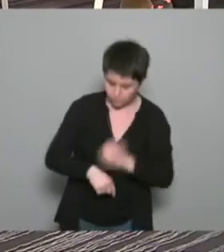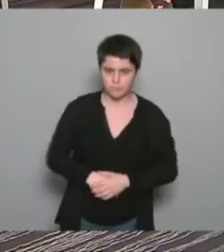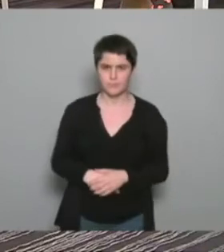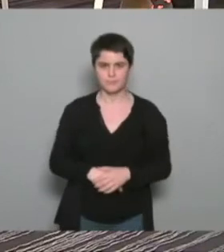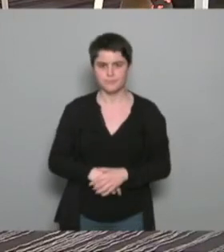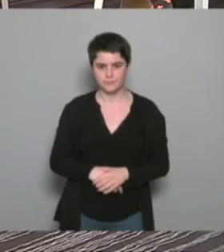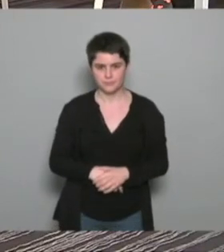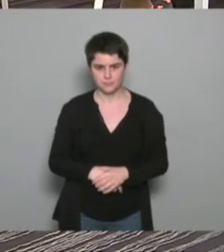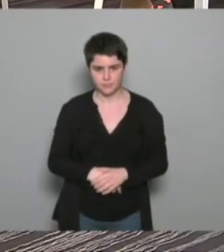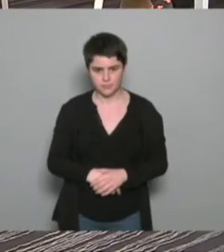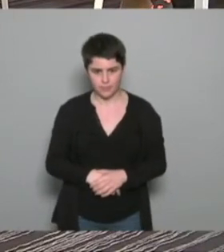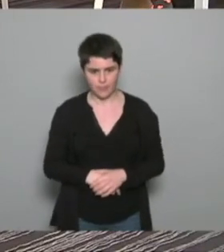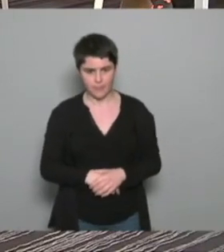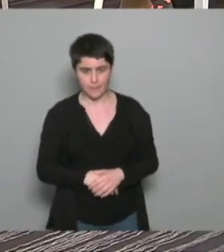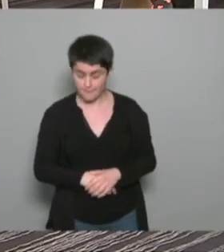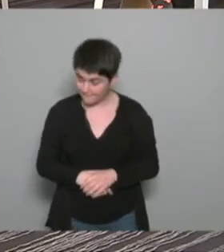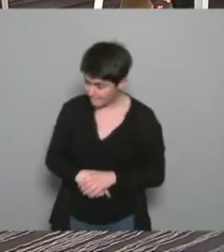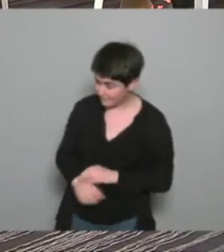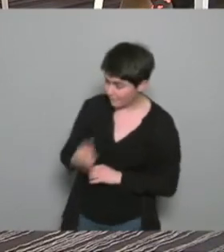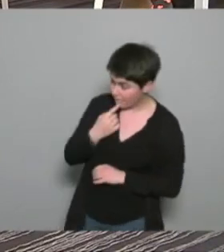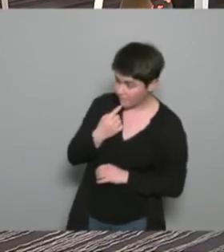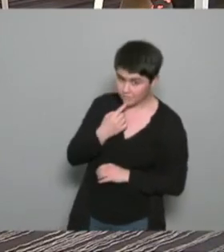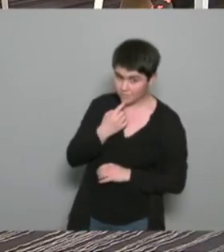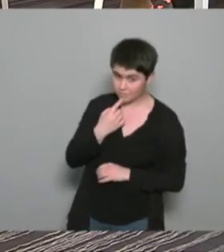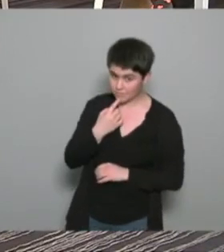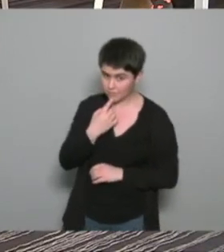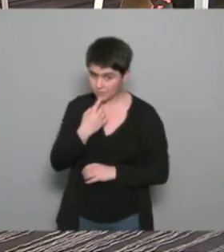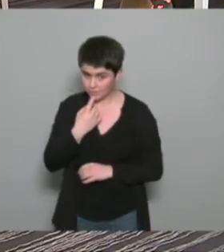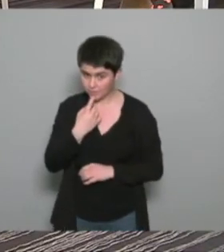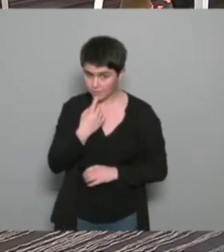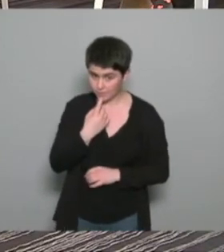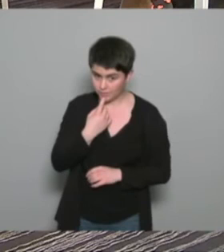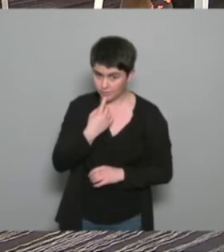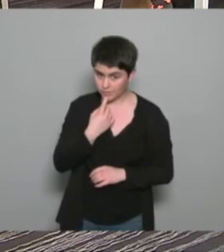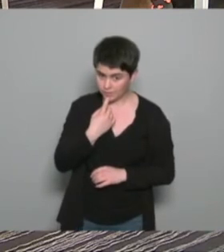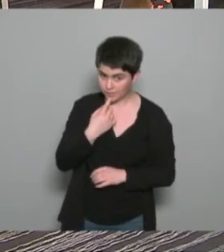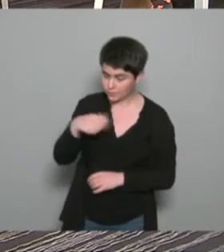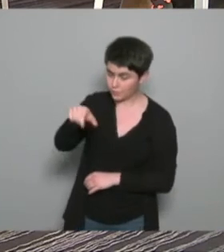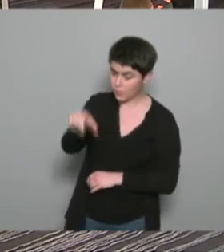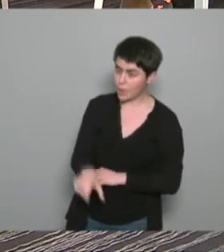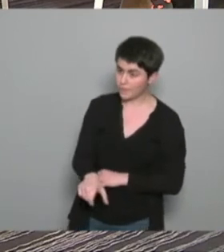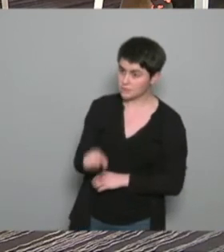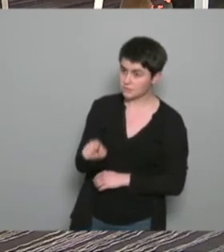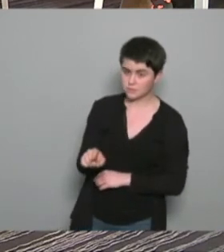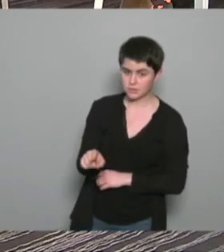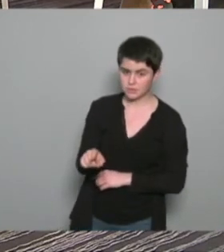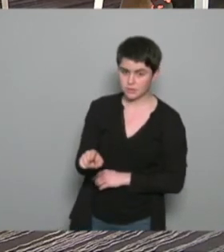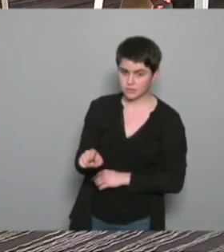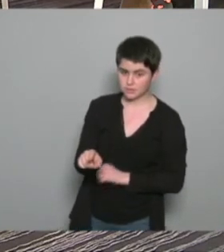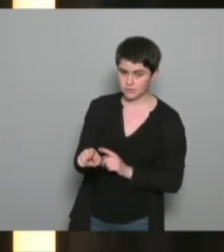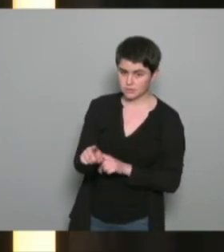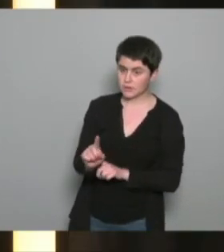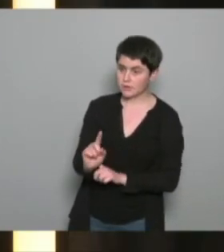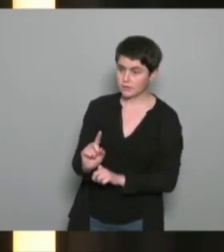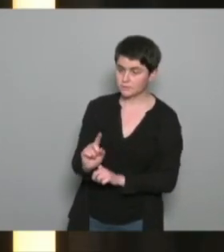est-ce que ça sous-entend aussi que la personne qui est dans cette dans cette dynamique là elle adhère